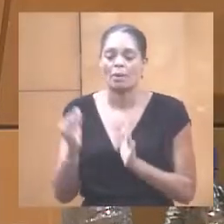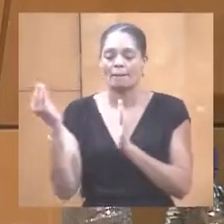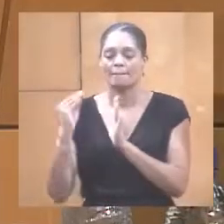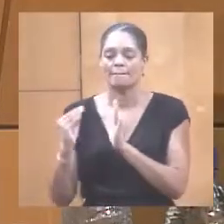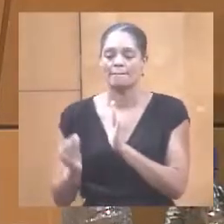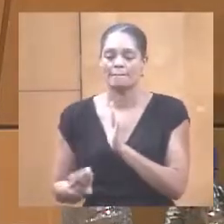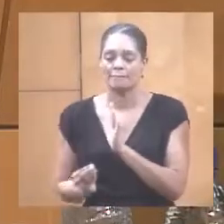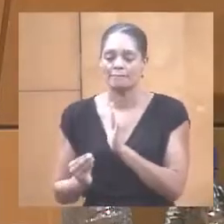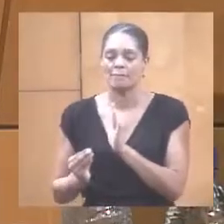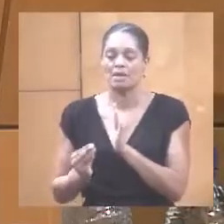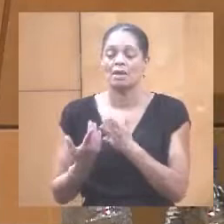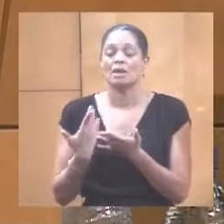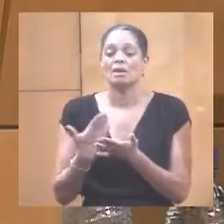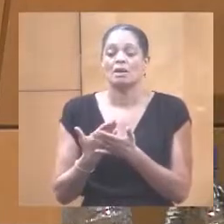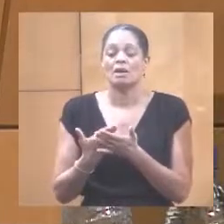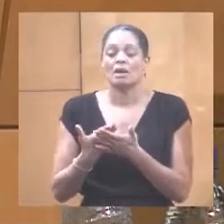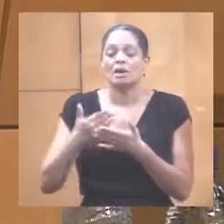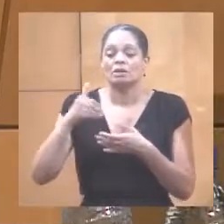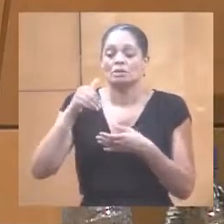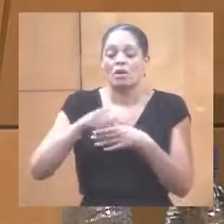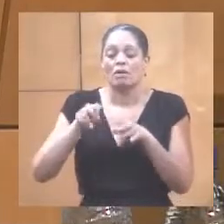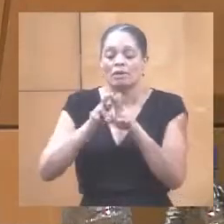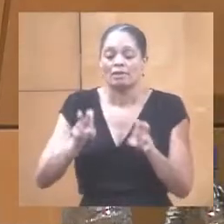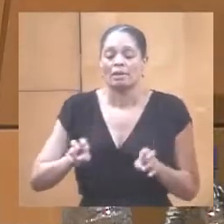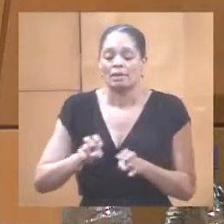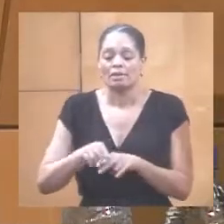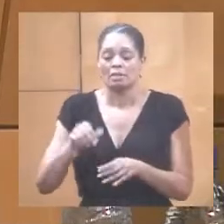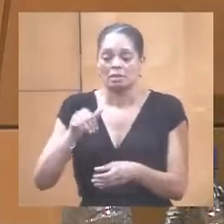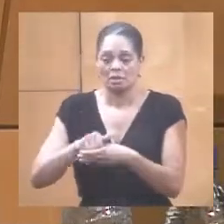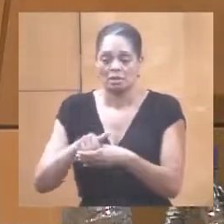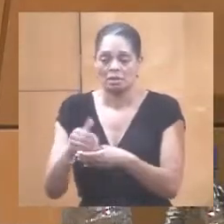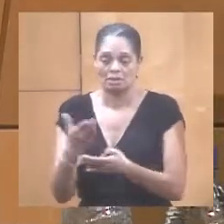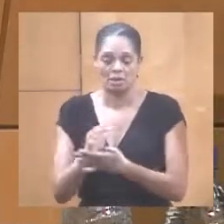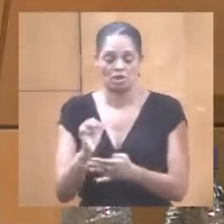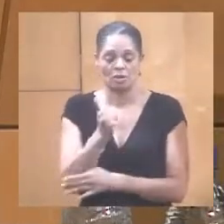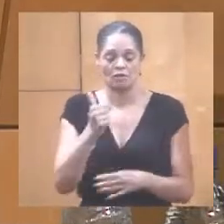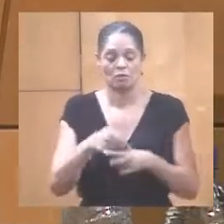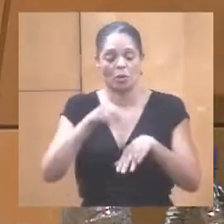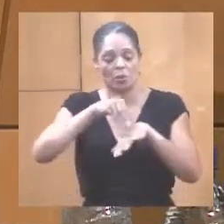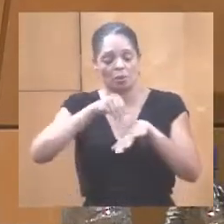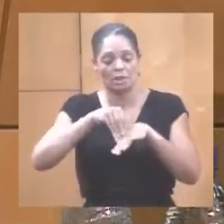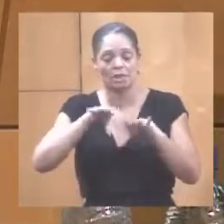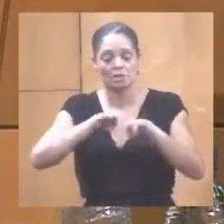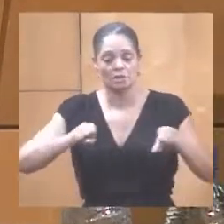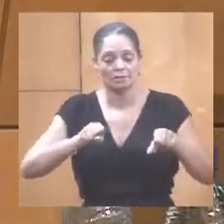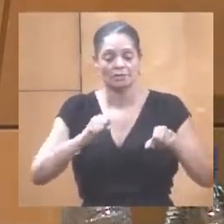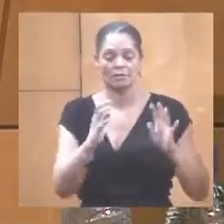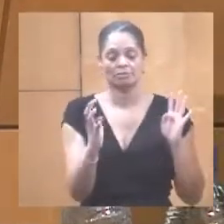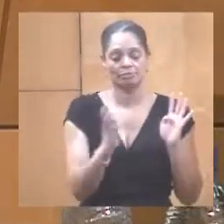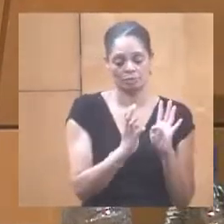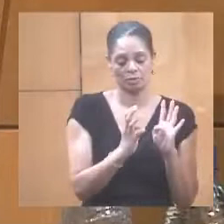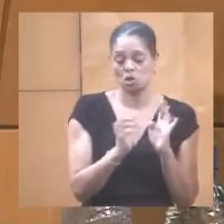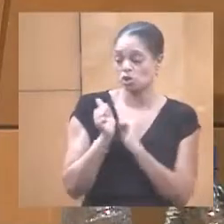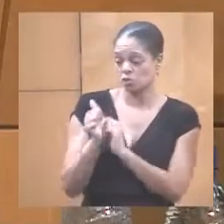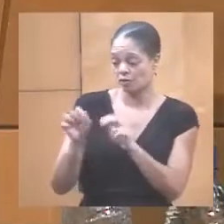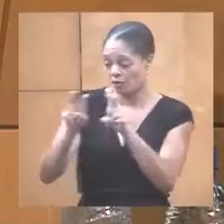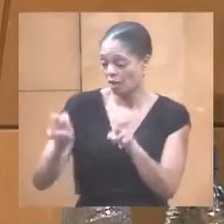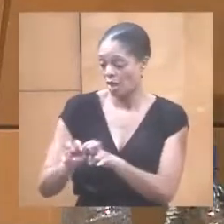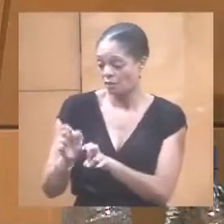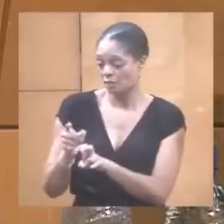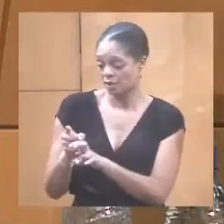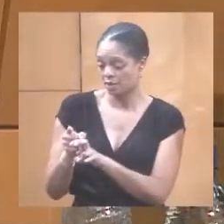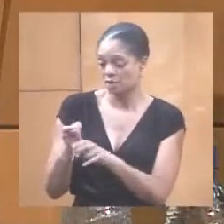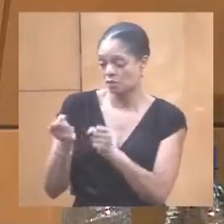comme délibérations-cadres. Et qui, à chaque séance du Conseil exécutif, à la lumière de cette délibération-cadres,